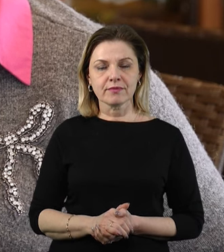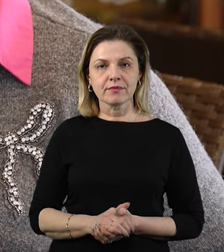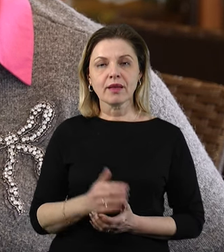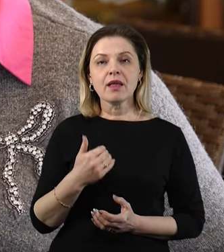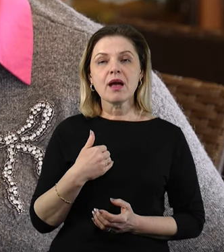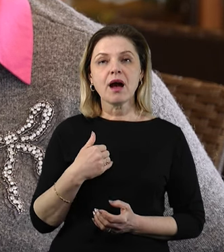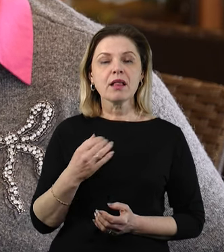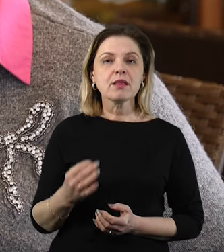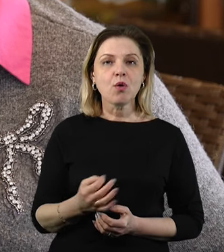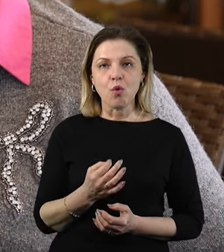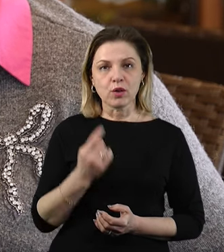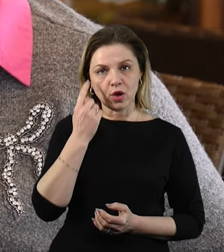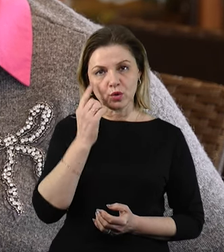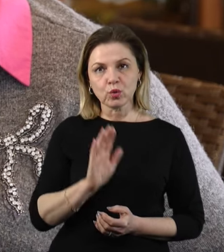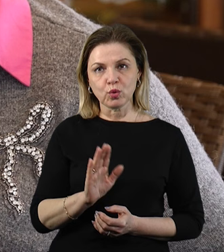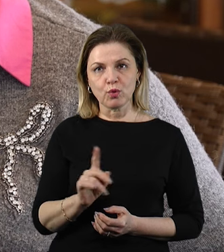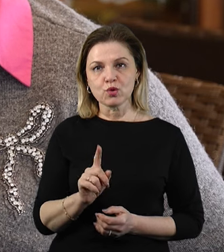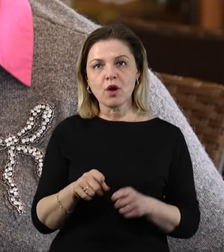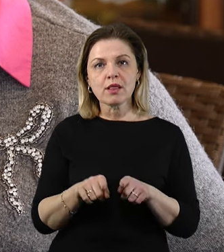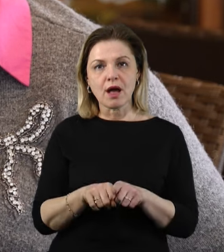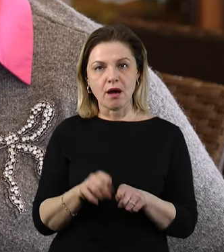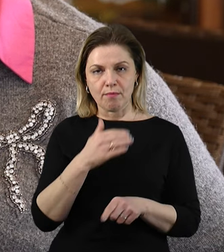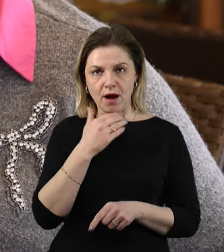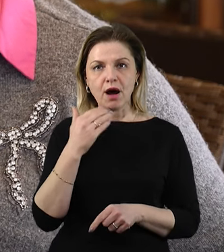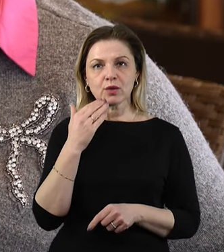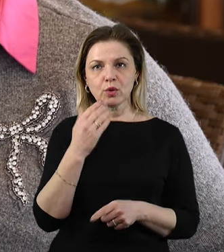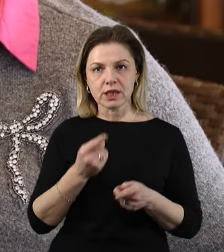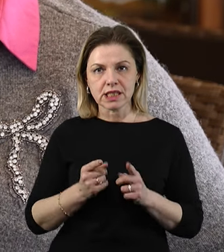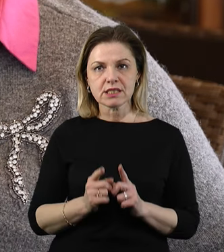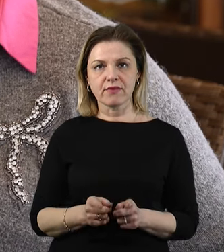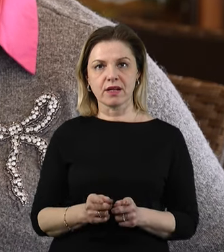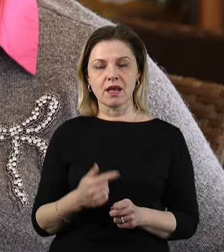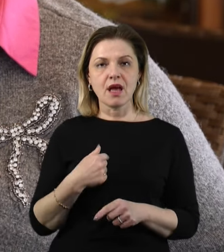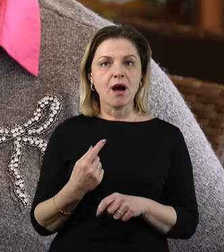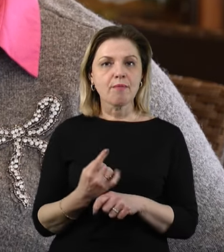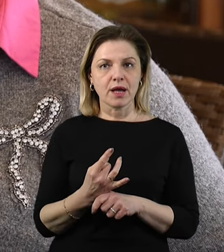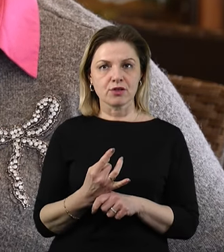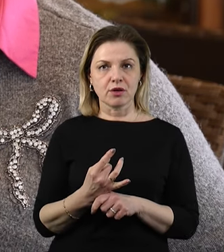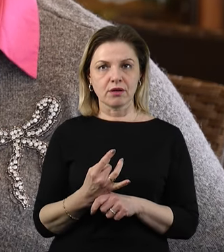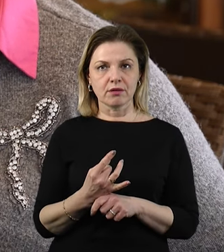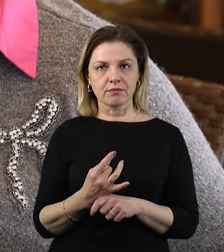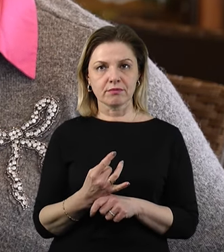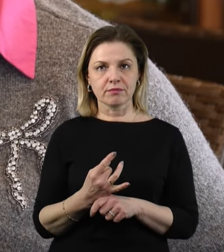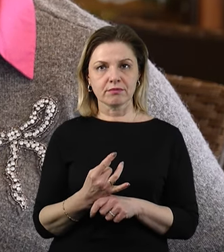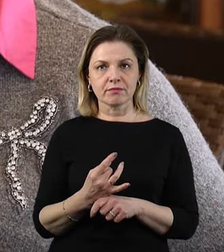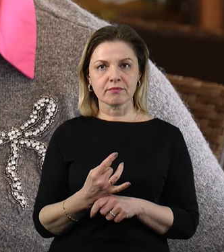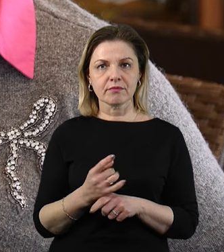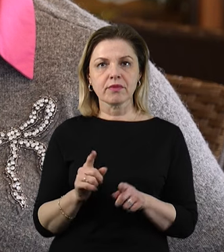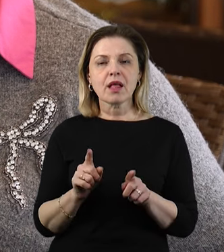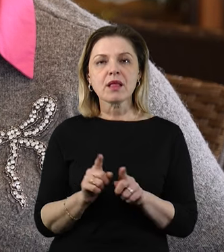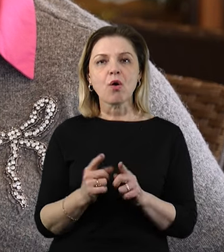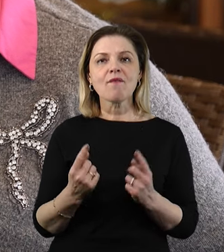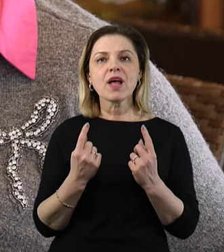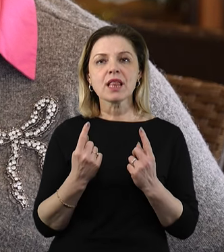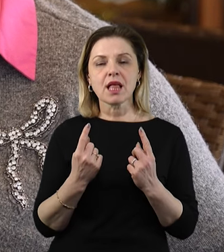Я ніколи не думала, що так багато, дійсвітліно, я перший раз це була, на такому